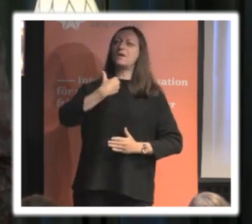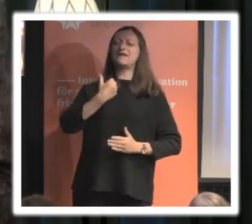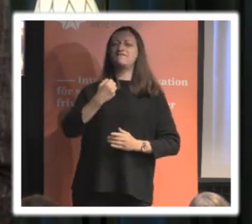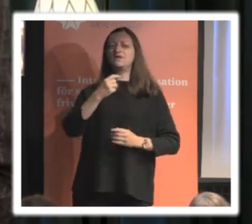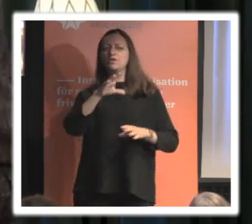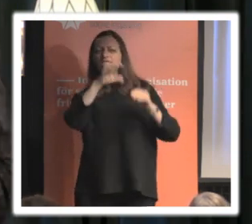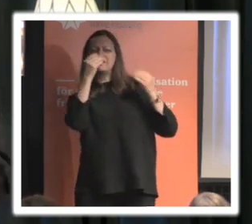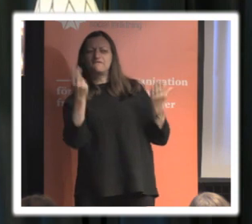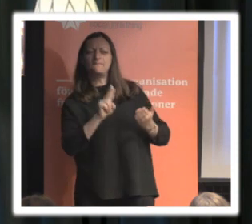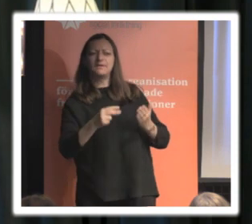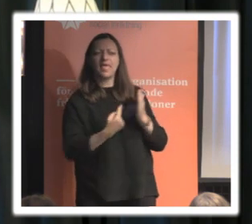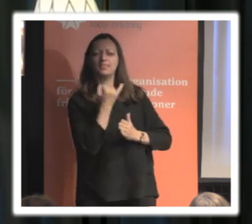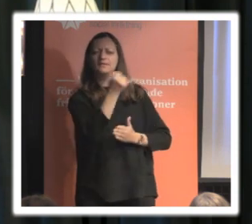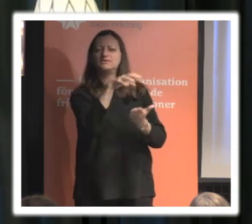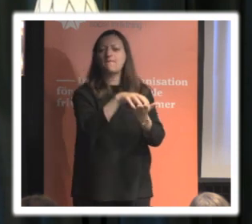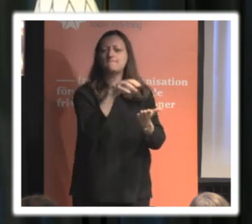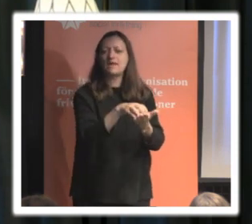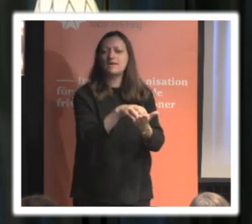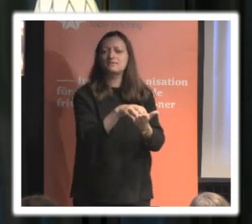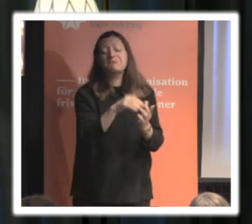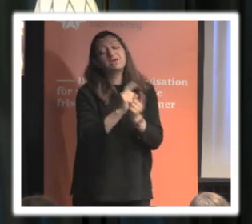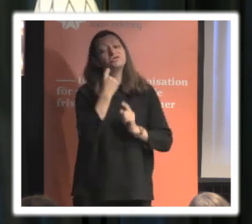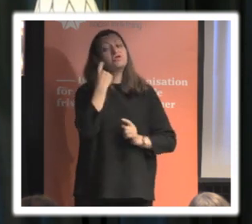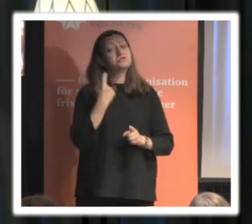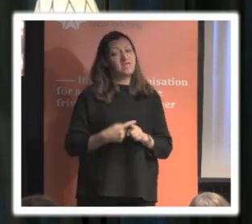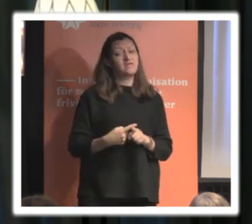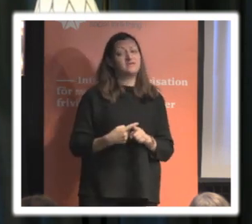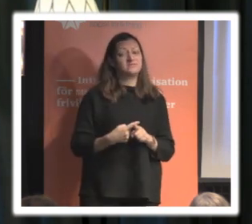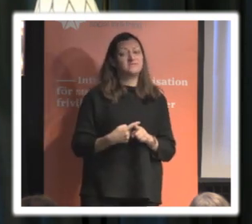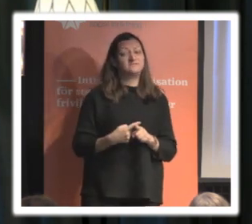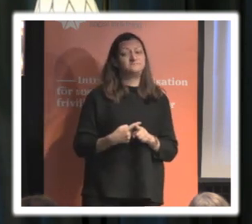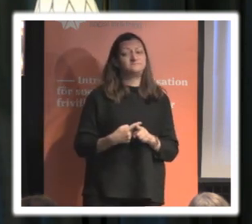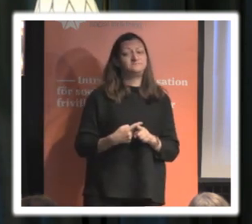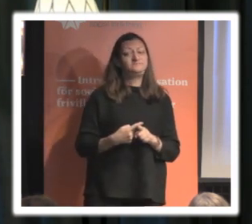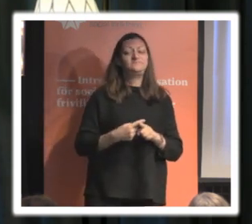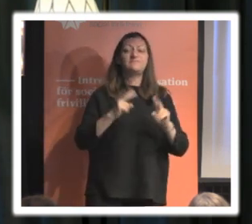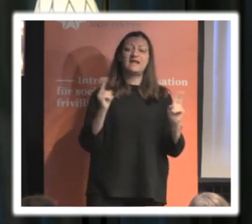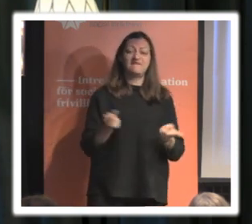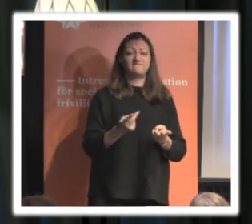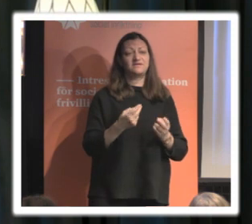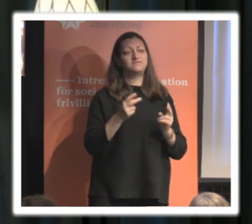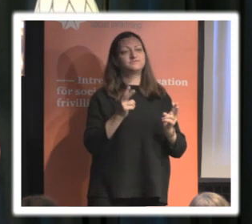samhället. så det här låter väldigt enkelt i alla fall i princip